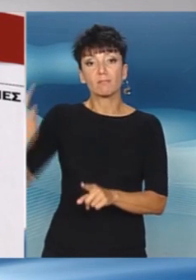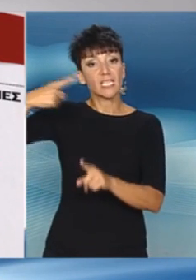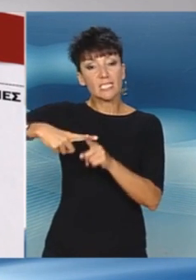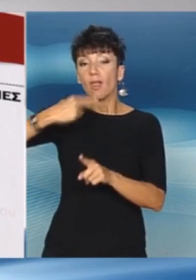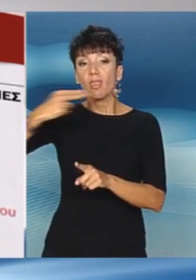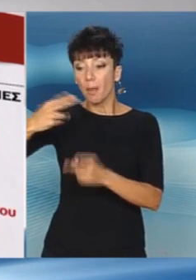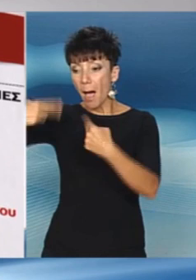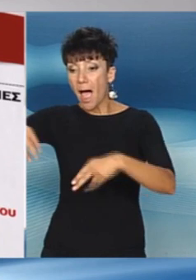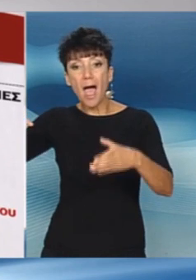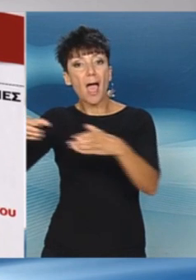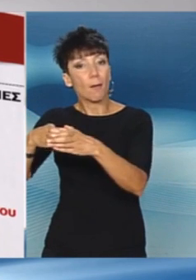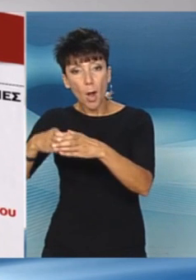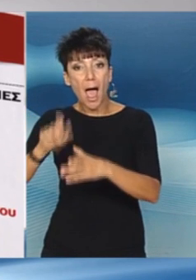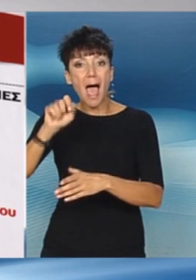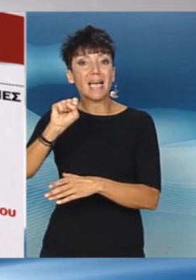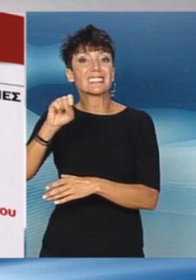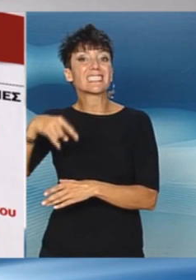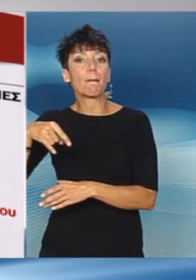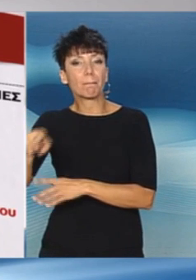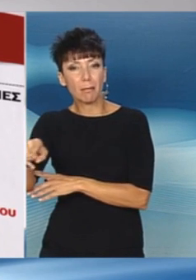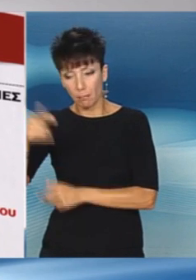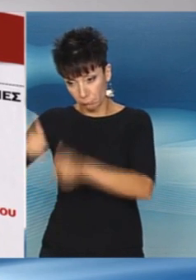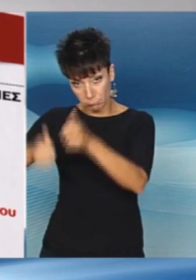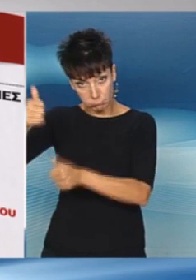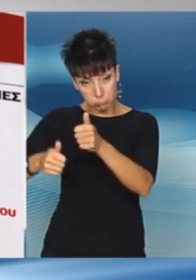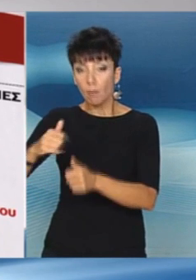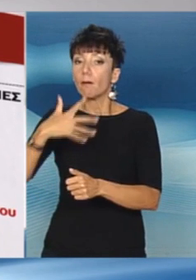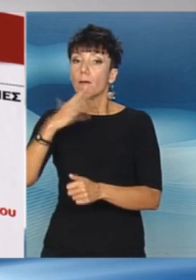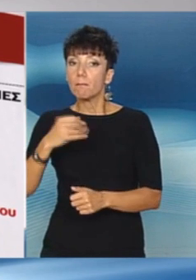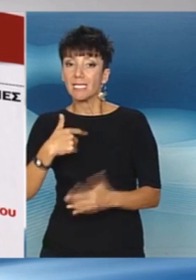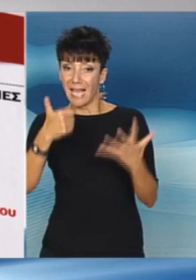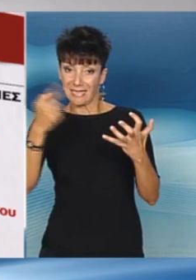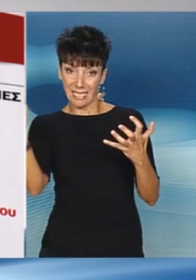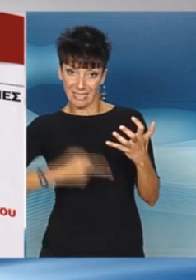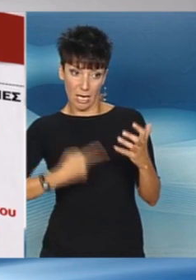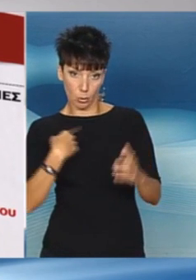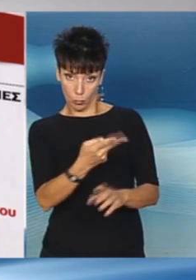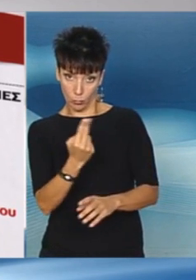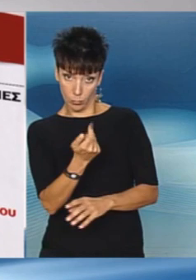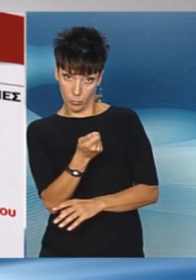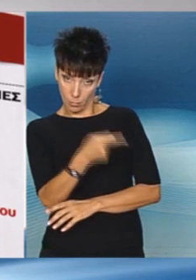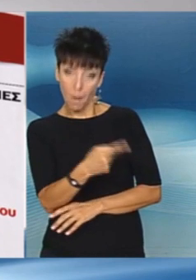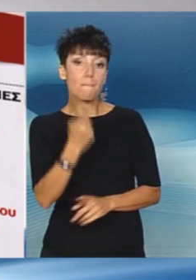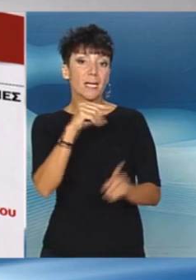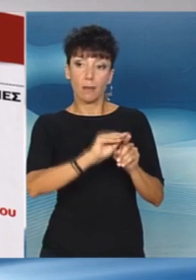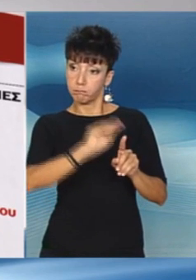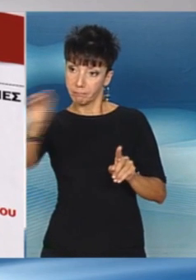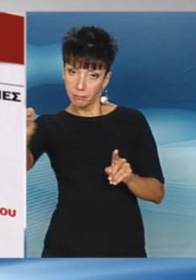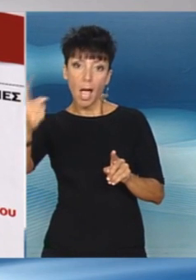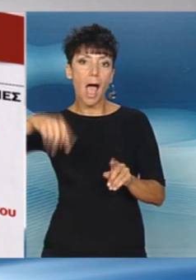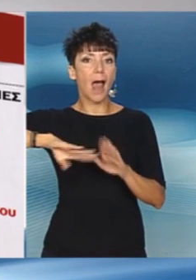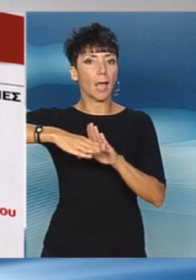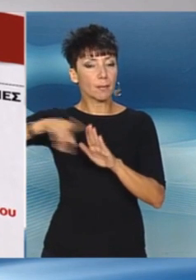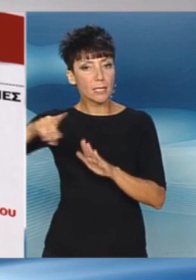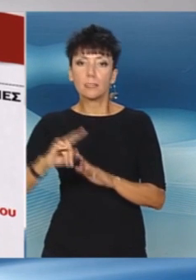δημοσίου που για 12 μήνες θα εισπράττει το 60% του βασικού μισθού και στη συνέχεια θα επιλέξει ή να μεταταγεί σε άλλη υπηρεσία ή να